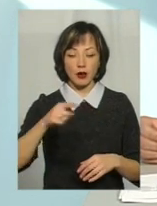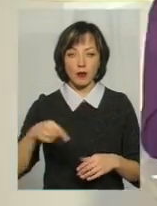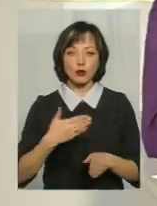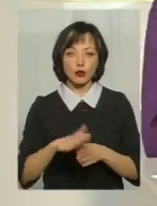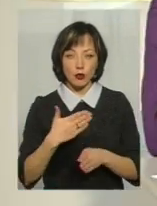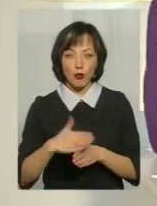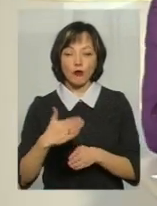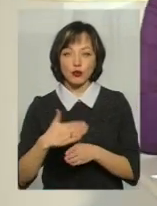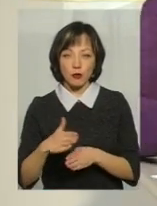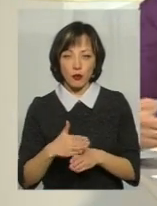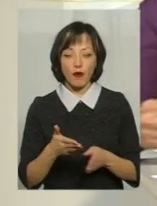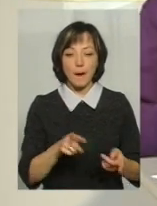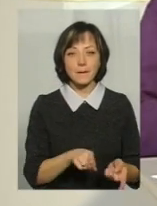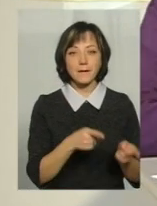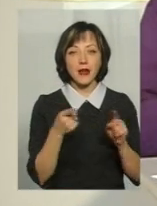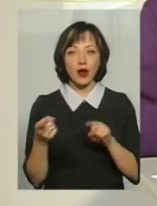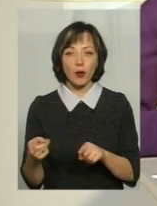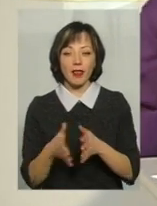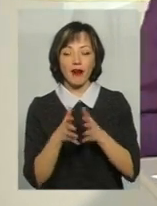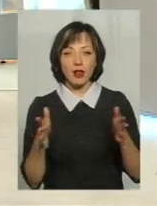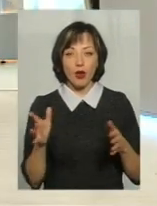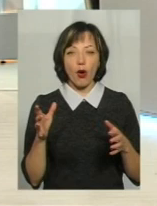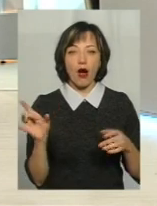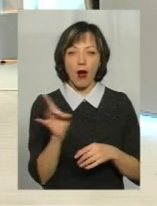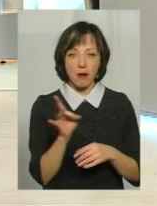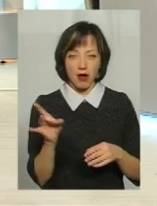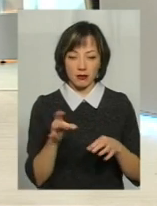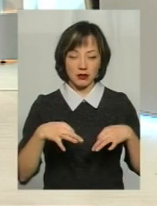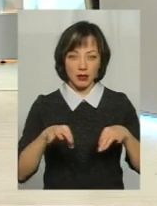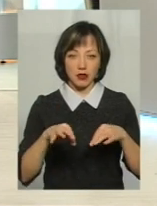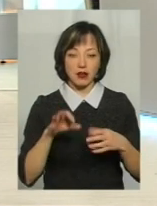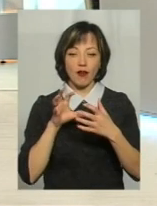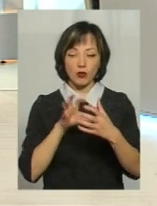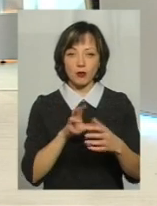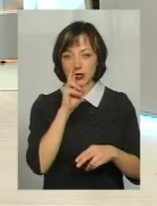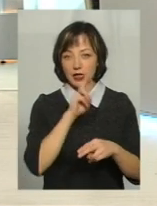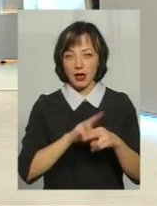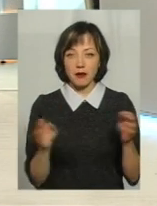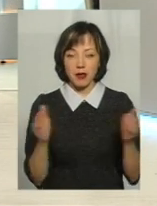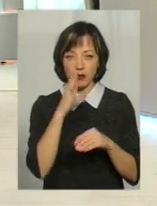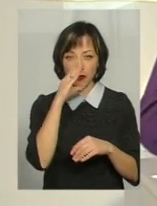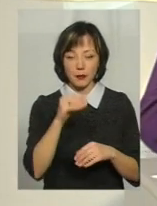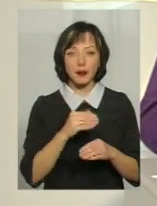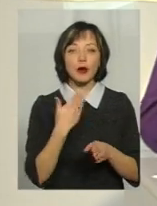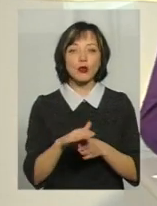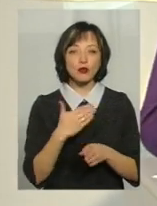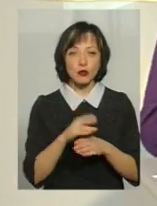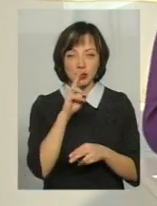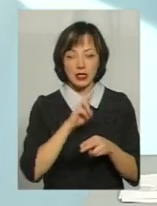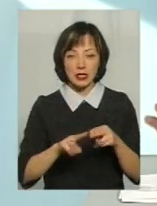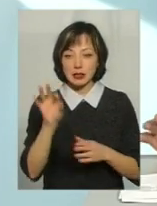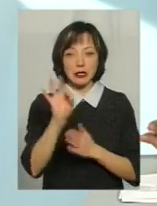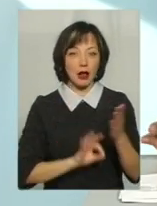поступово все ж таки ми переходимо на великогабаритний транспорт та середнього. Тобто зникають ці маленькі... Поступово зникають. Вони